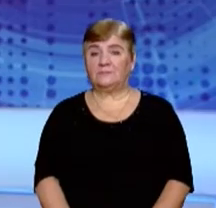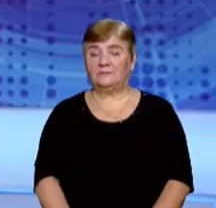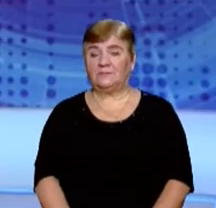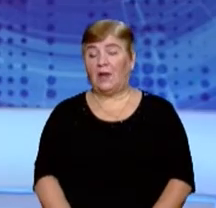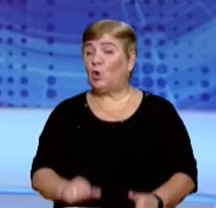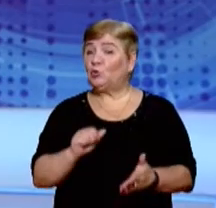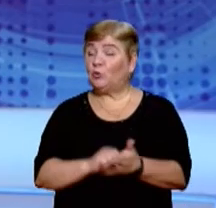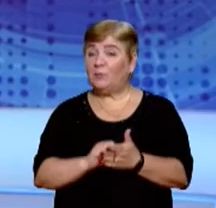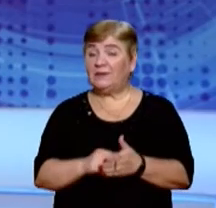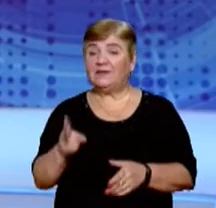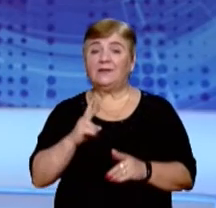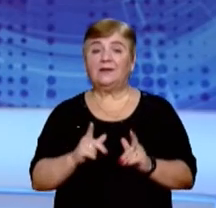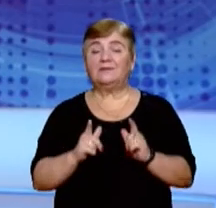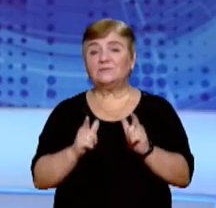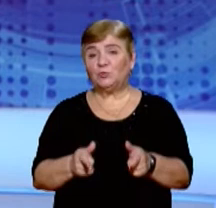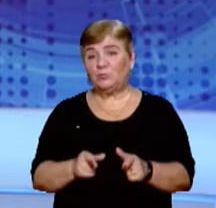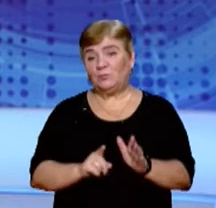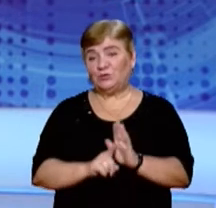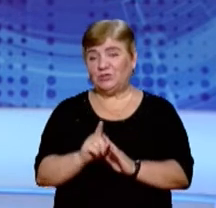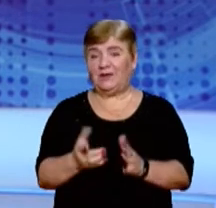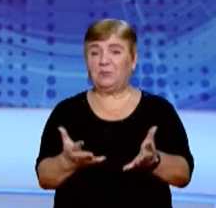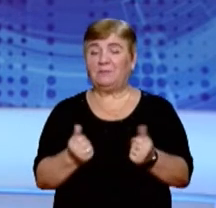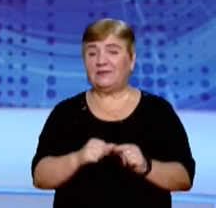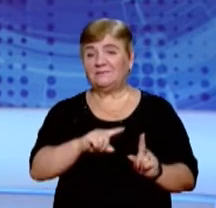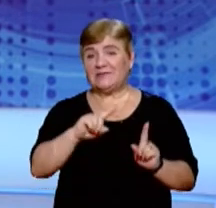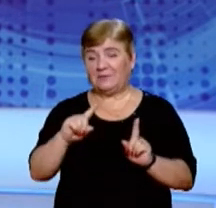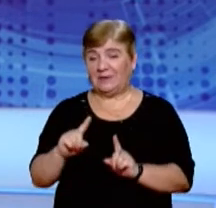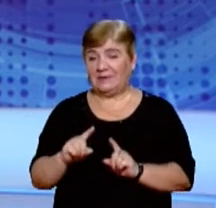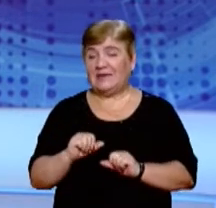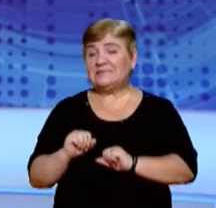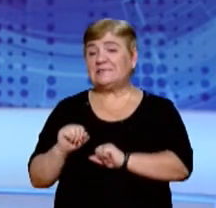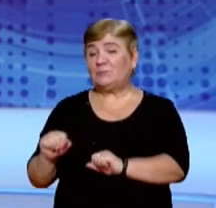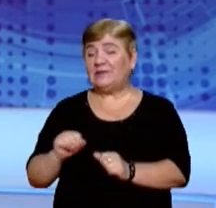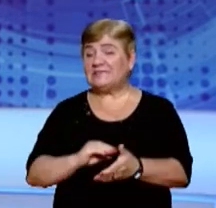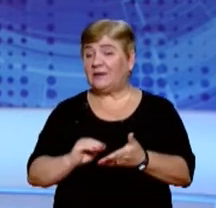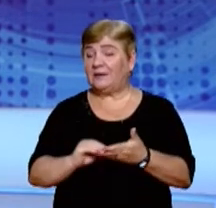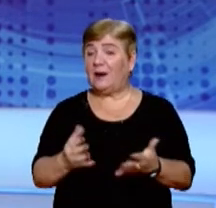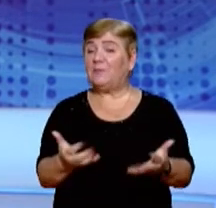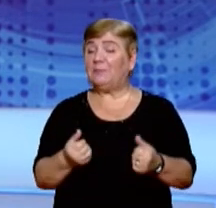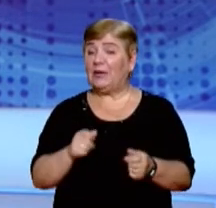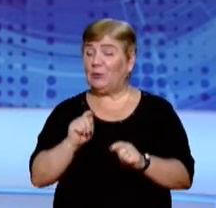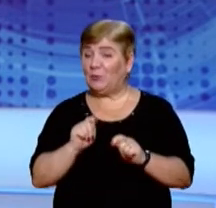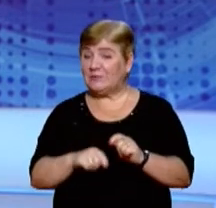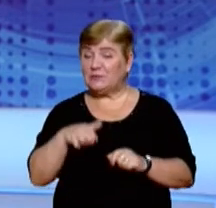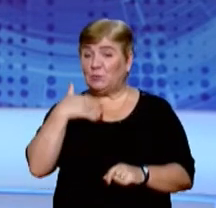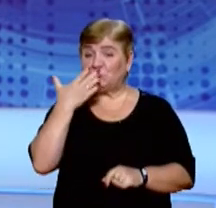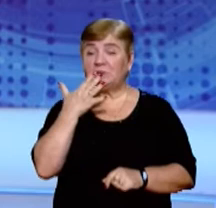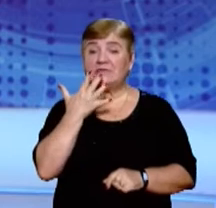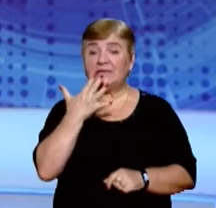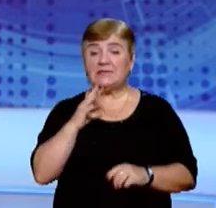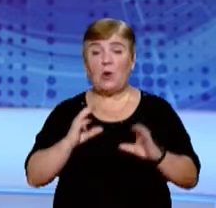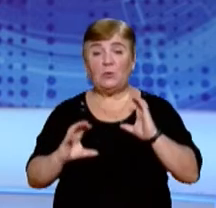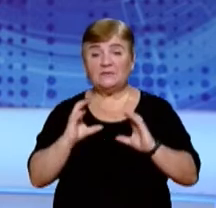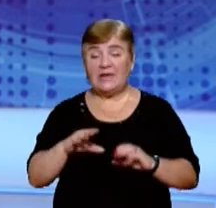Документи для вступу почали приймати сьогодні Закарпатські виші. Заступник секретаря приймальної комісії Ужгородського національного